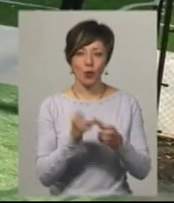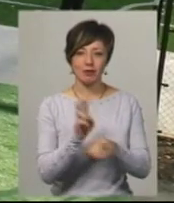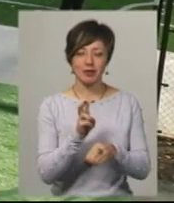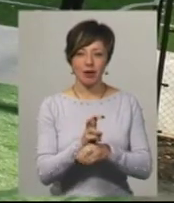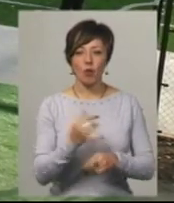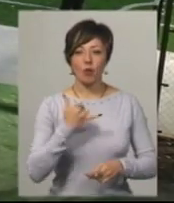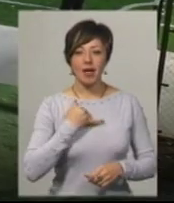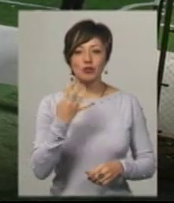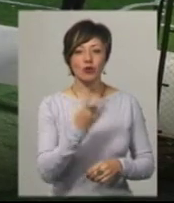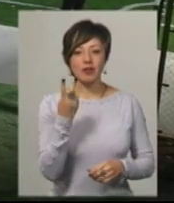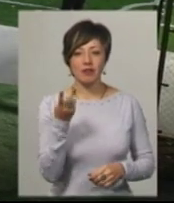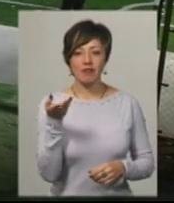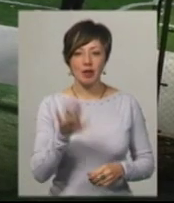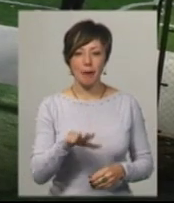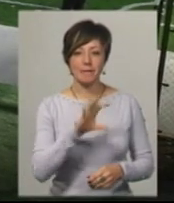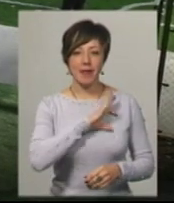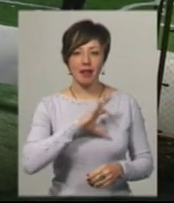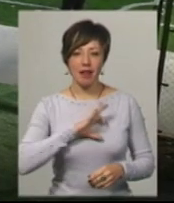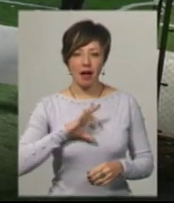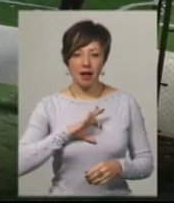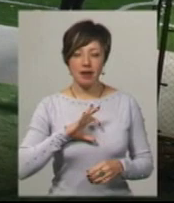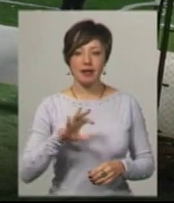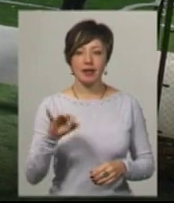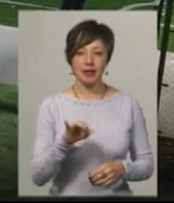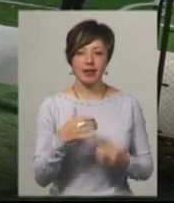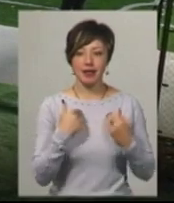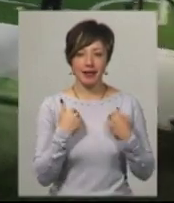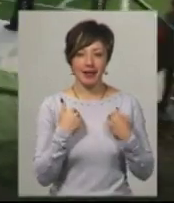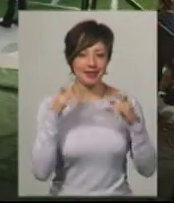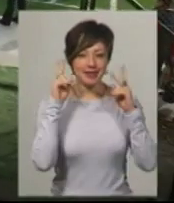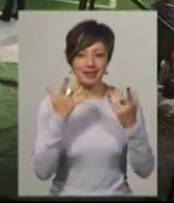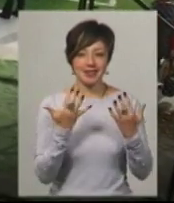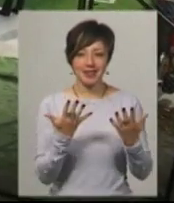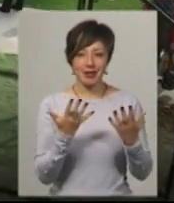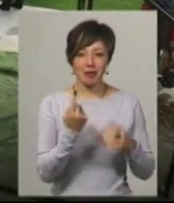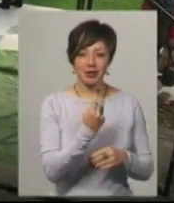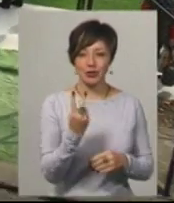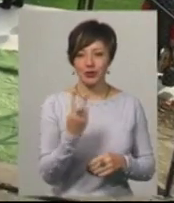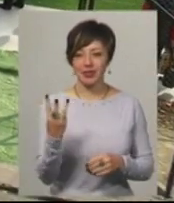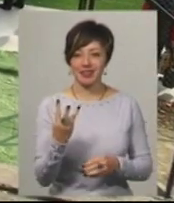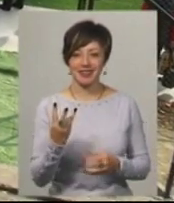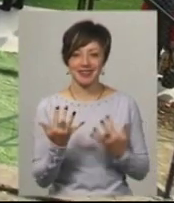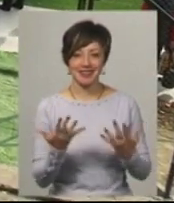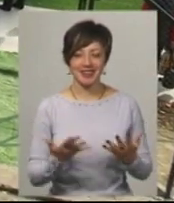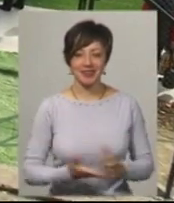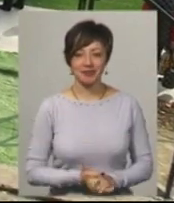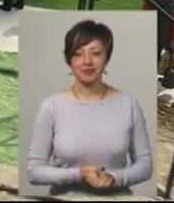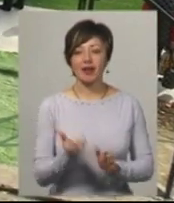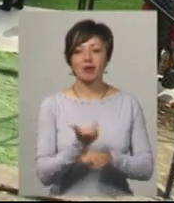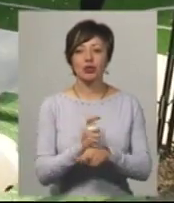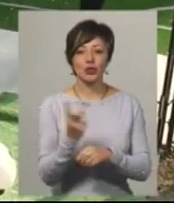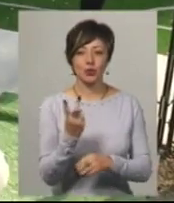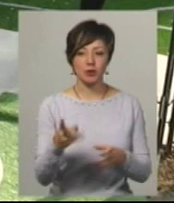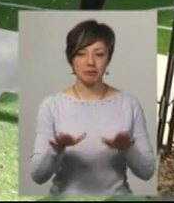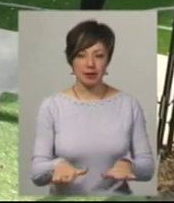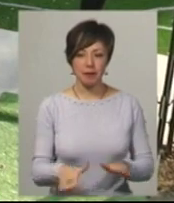42 медалі, я не знаю, скільки перші, скільки треті, але більшість других.